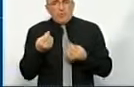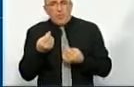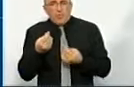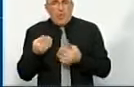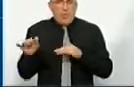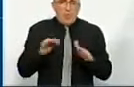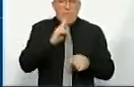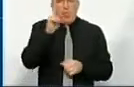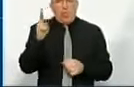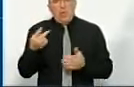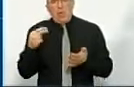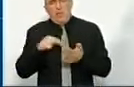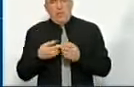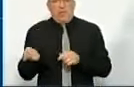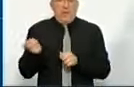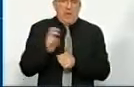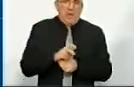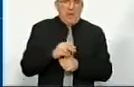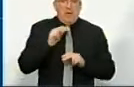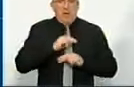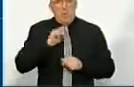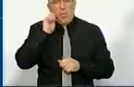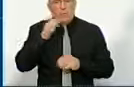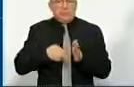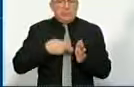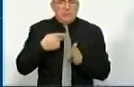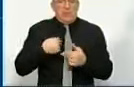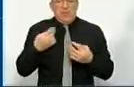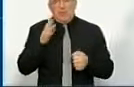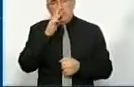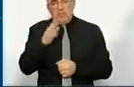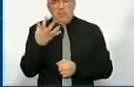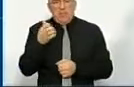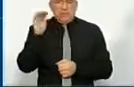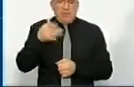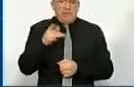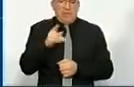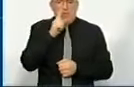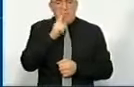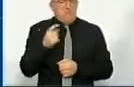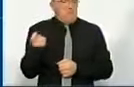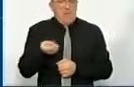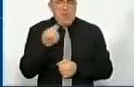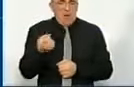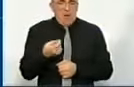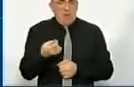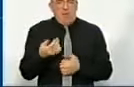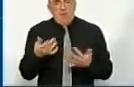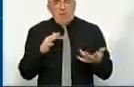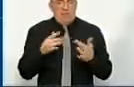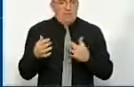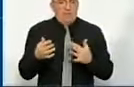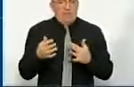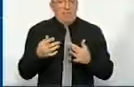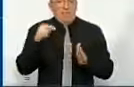комусь стане, прийде працівник «Укрзалізниці», скаже, мені зарплата в 500 тисяч гривень в місяць маленька. Раз може бути. Але